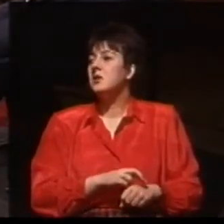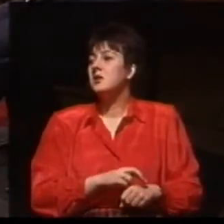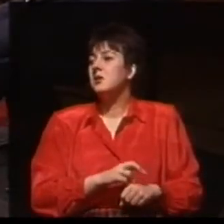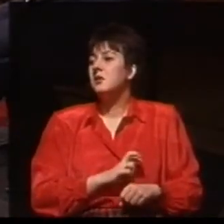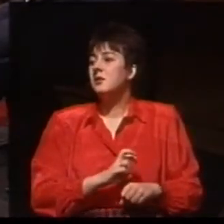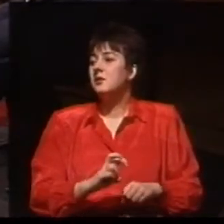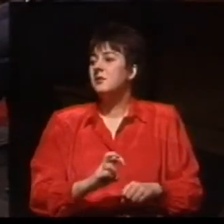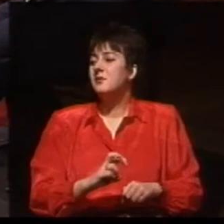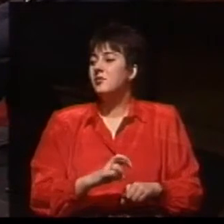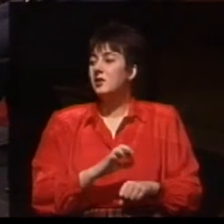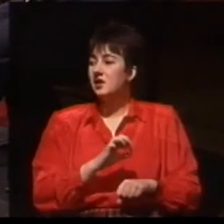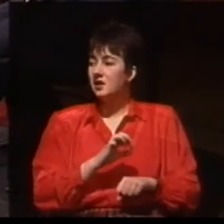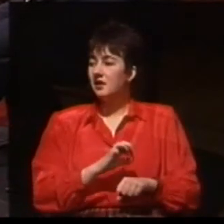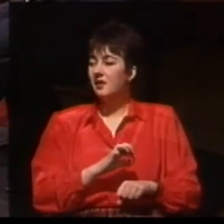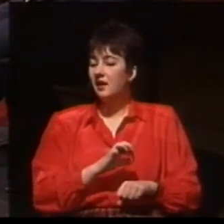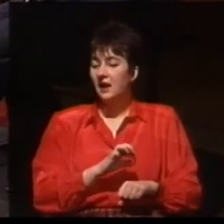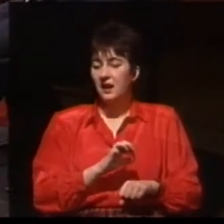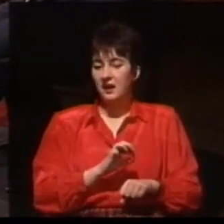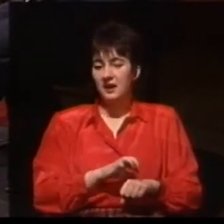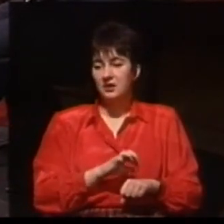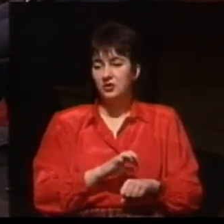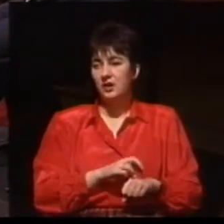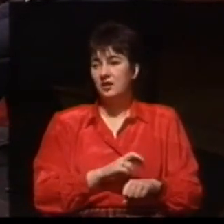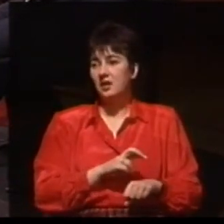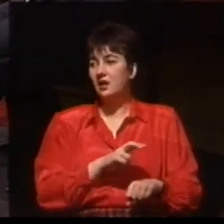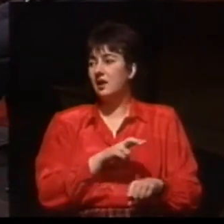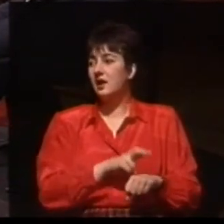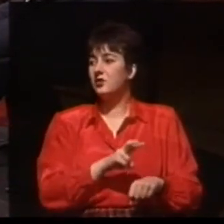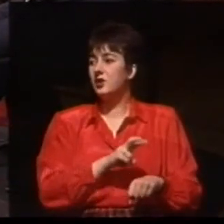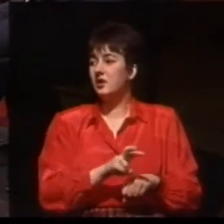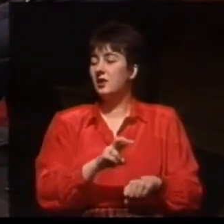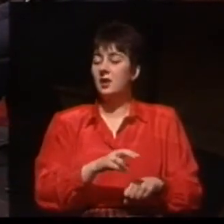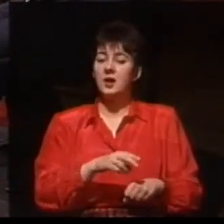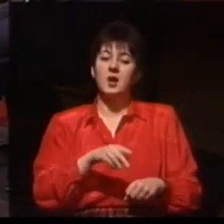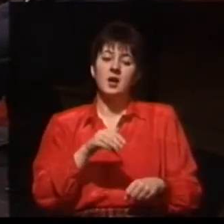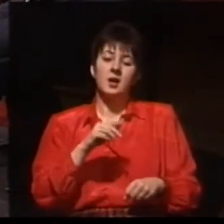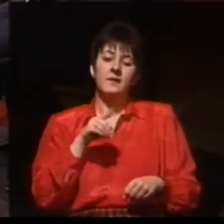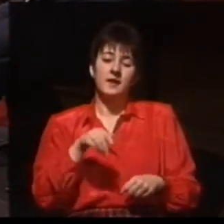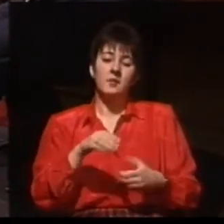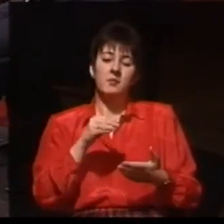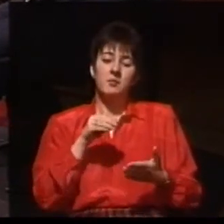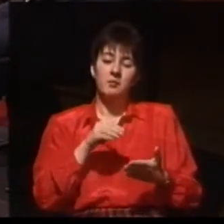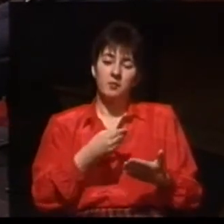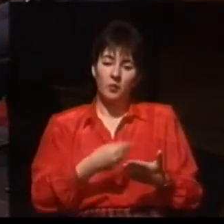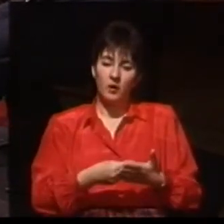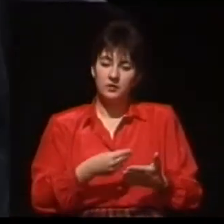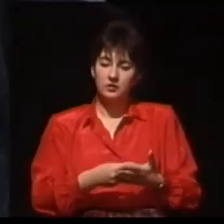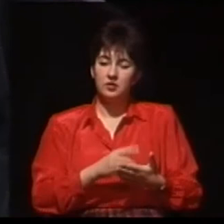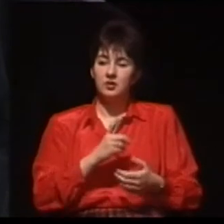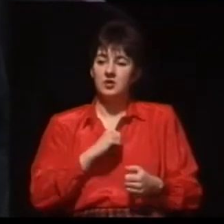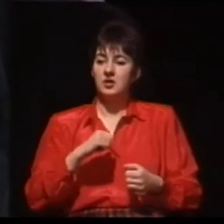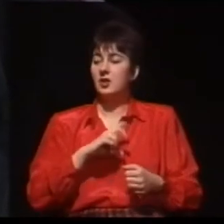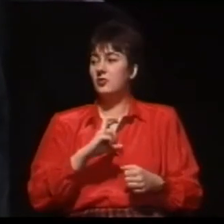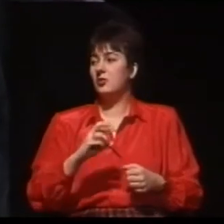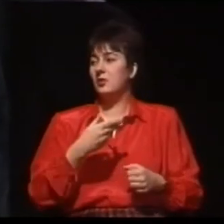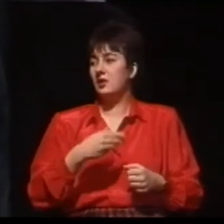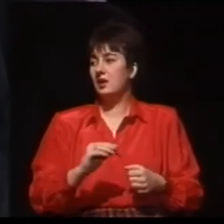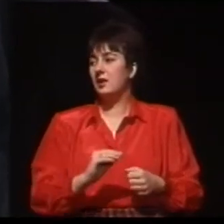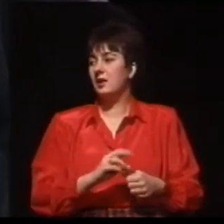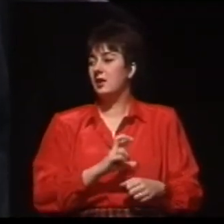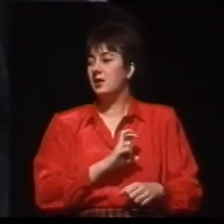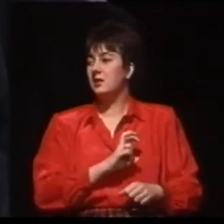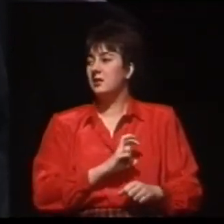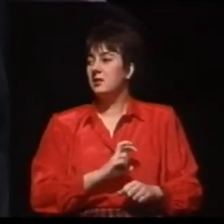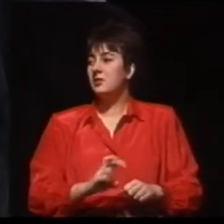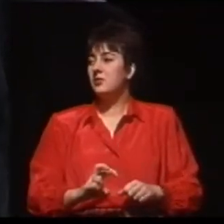związane z diagnostyką, a nie z rehabilitacją, czyli z tym, co tam jest wykonywane, nie kosztuje żadnego pacjenta. Czy lekarze, Pan sam